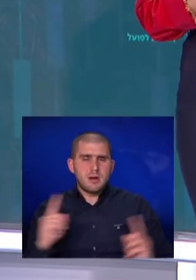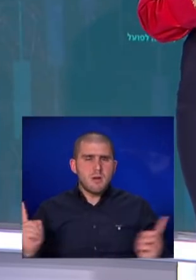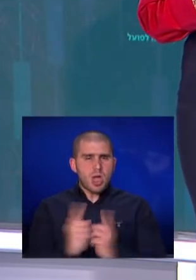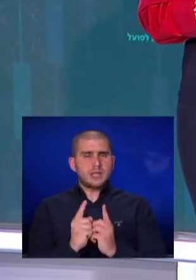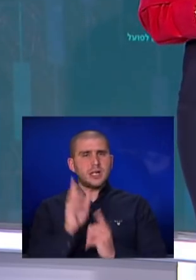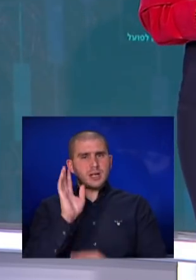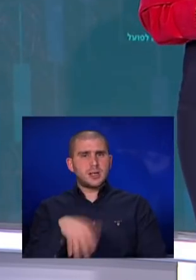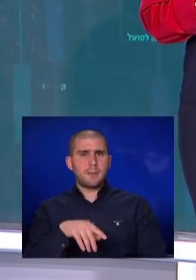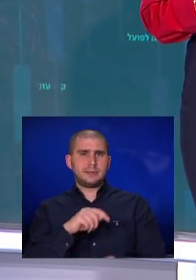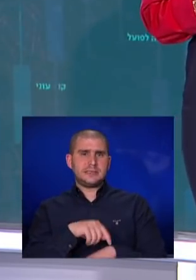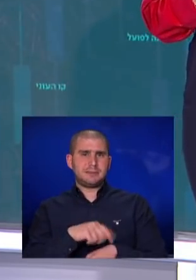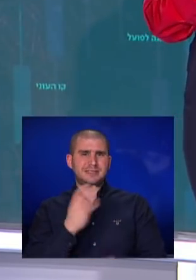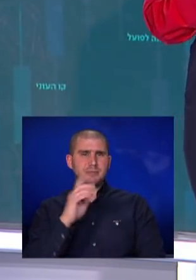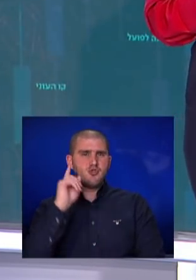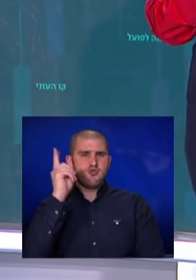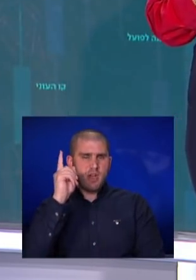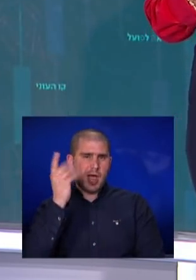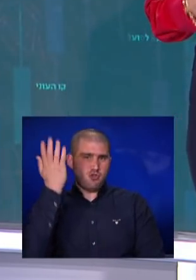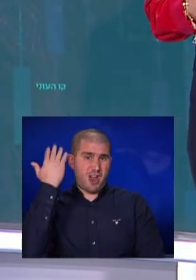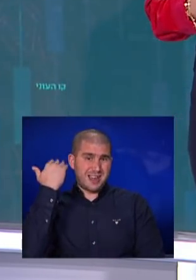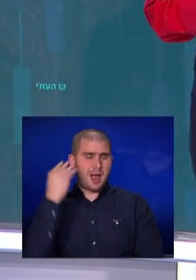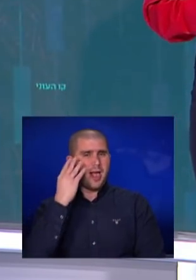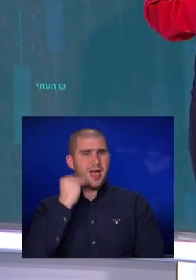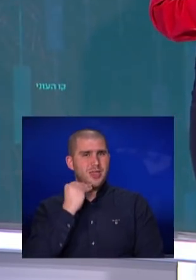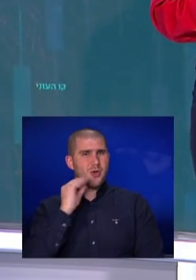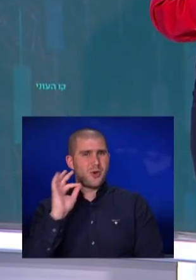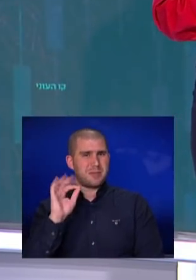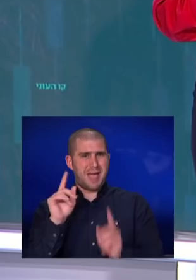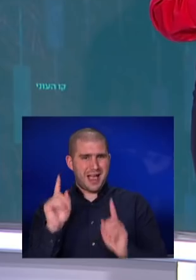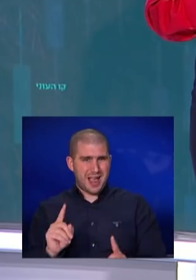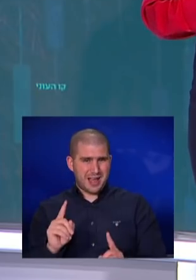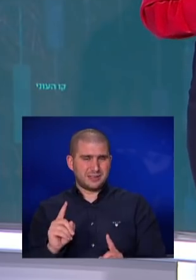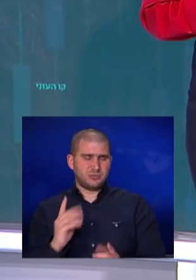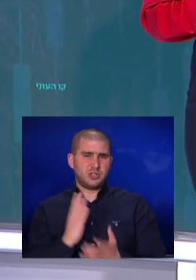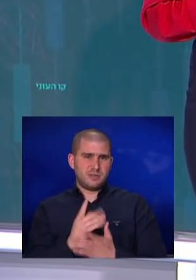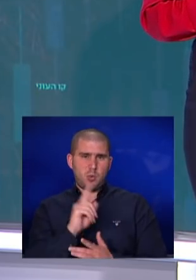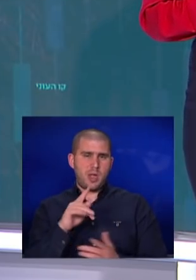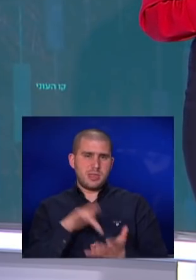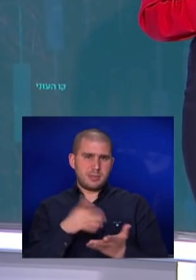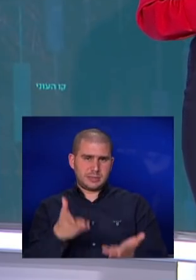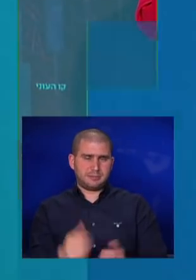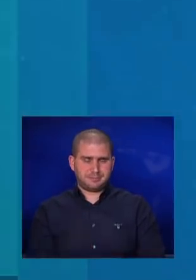יותר את טיימר 25 השנים שהיה לנו להנות מהפרות של הגז, שכנראה נמצא כאן.